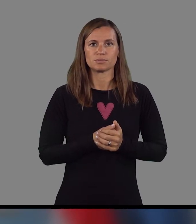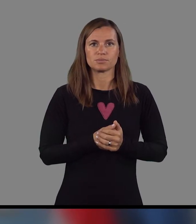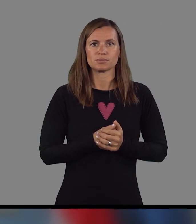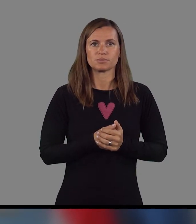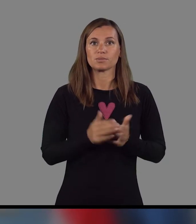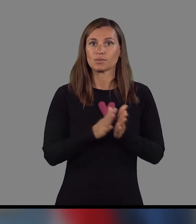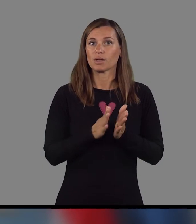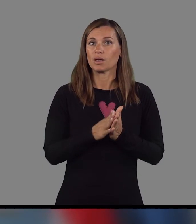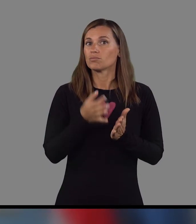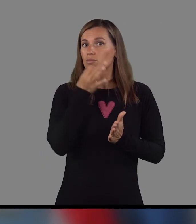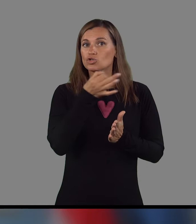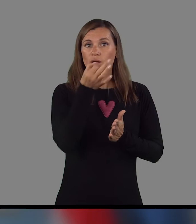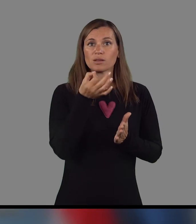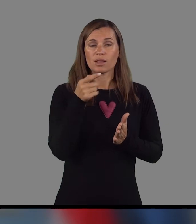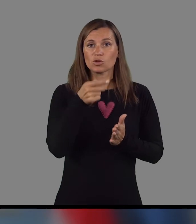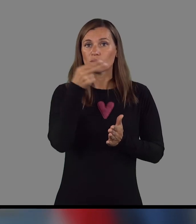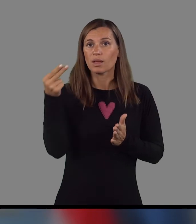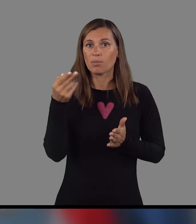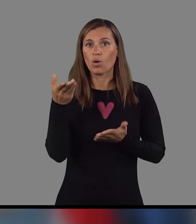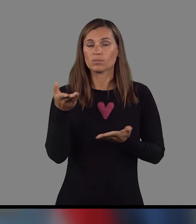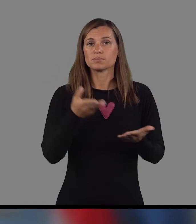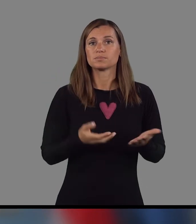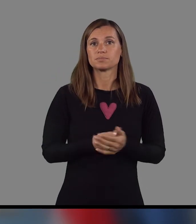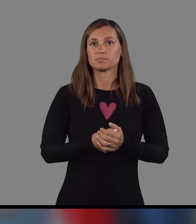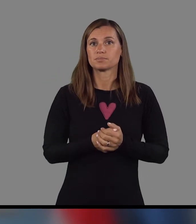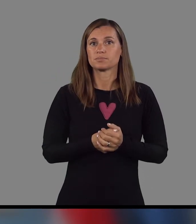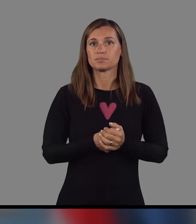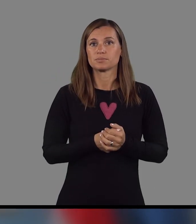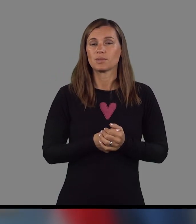vrstvila, da je vaše vprašanje na petenjo, bo se tem izmedljenja.